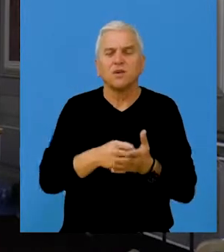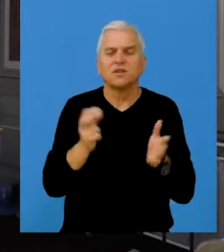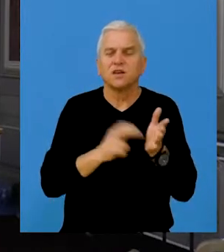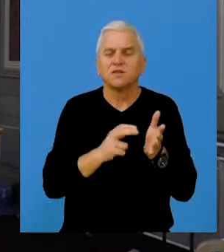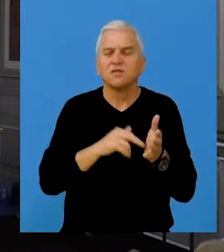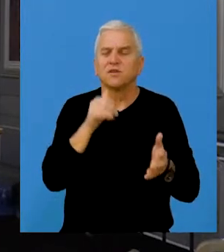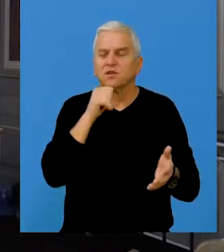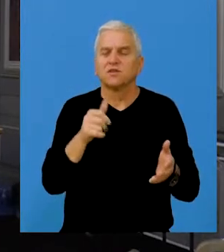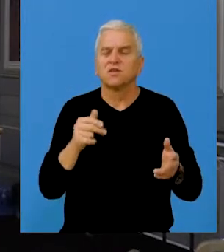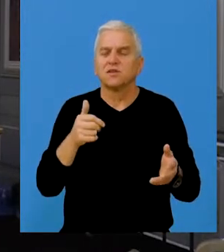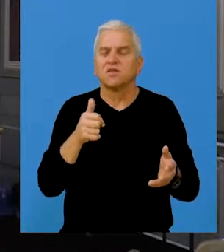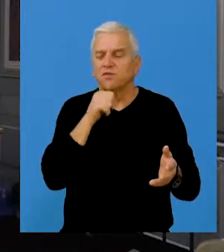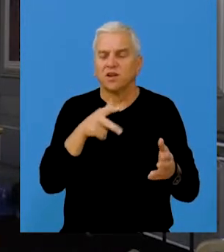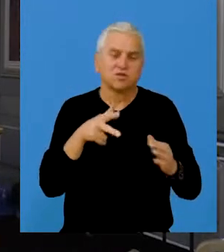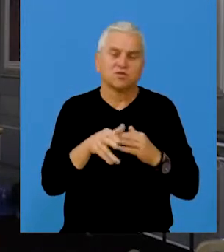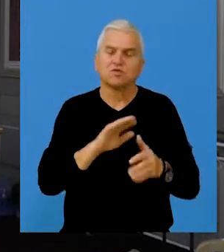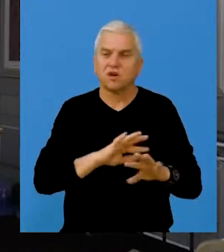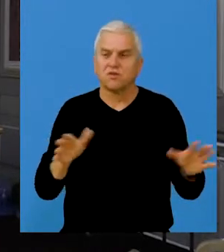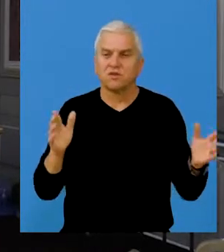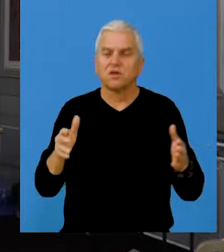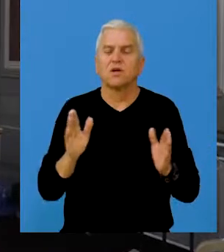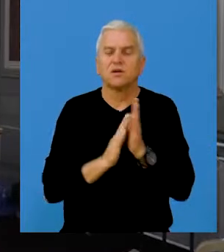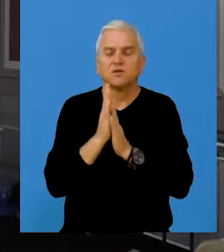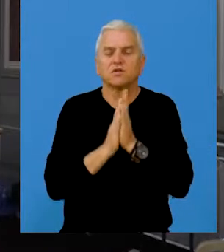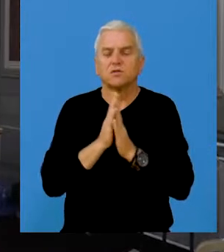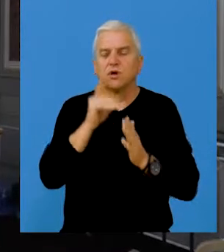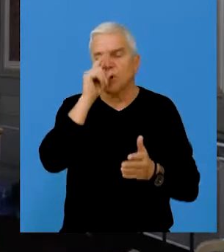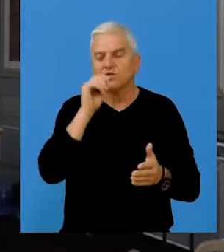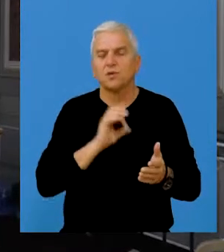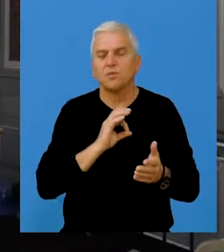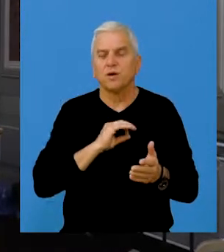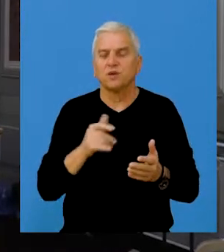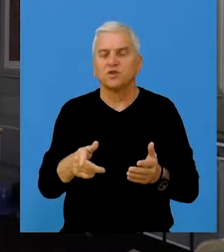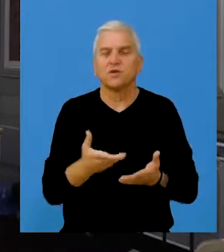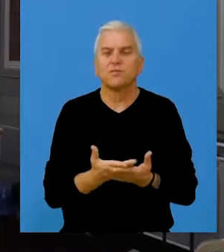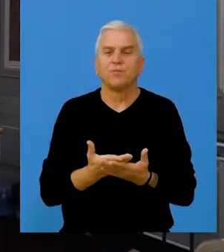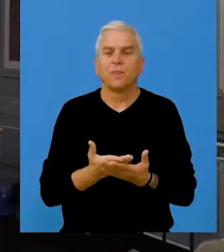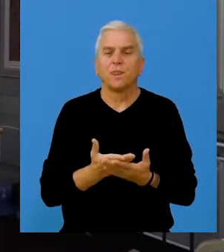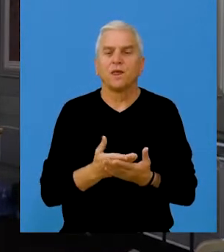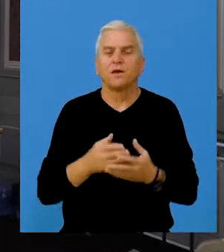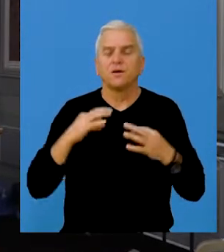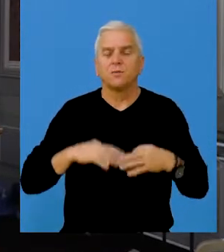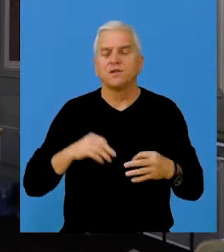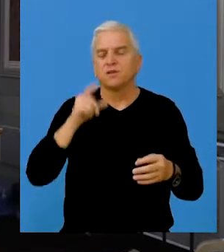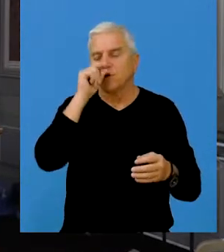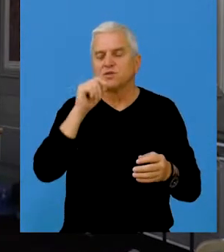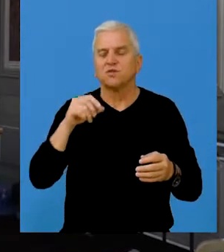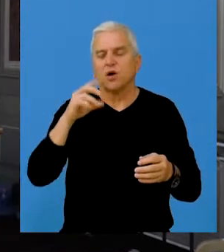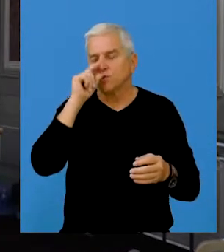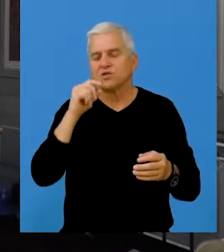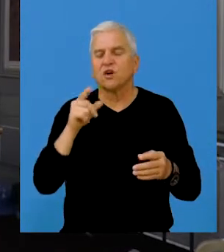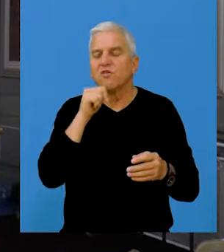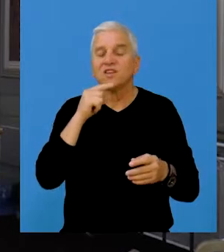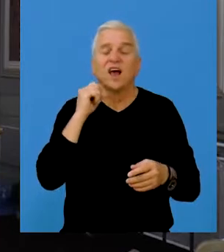plaćanje električne energie za javno rasvete su se financijski istekli, tako smo zamolili opštinu Beče, to je predsjednik opštine